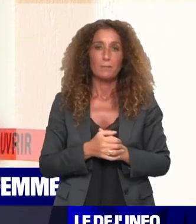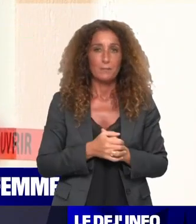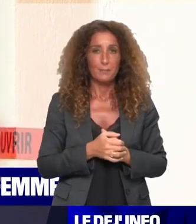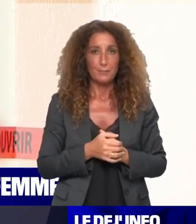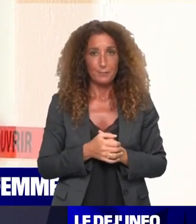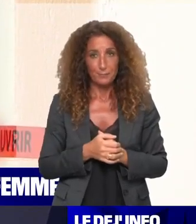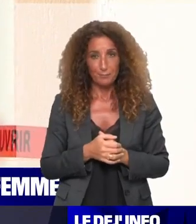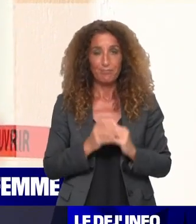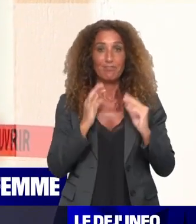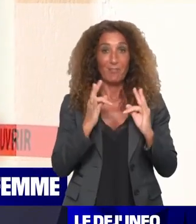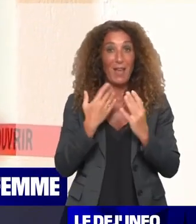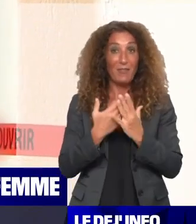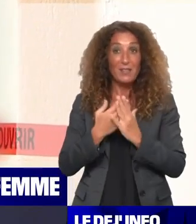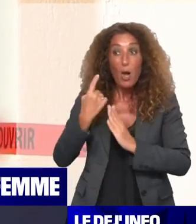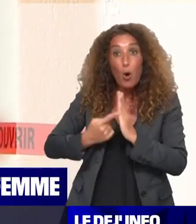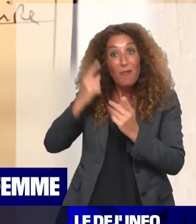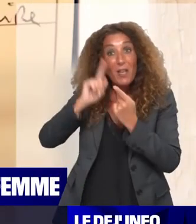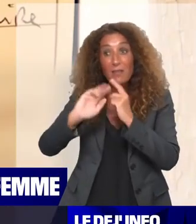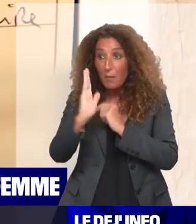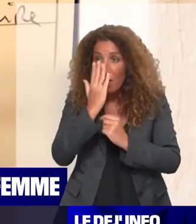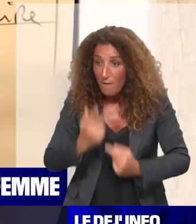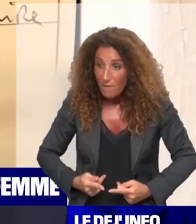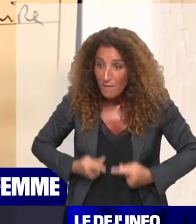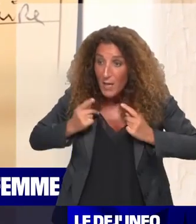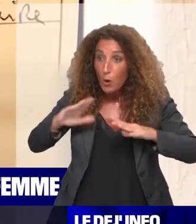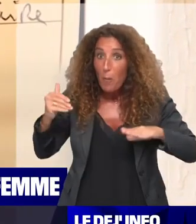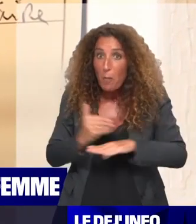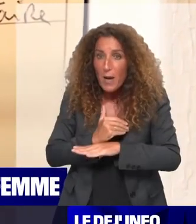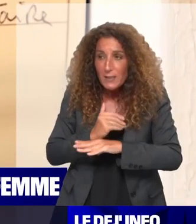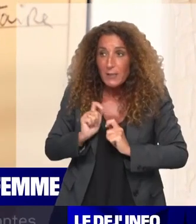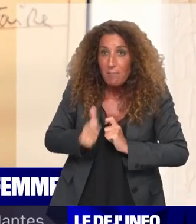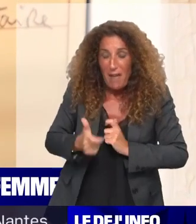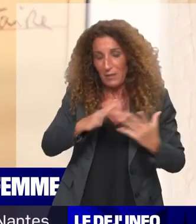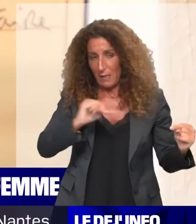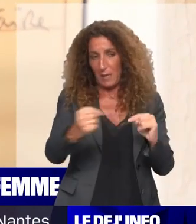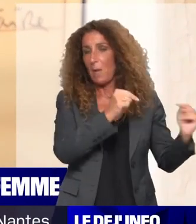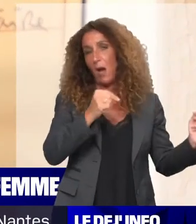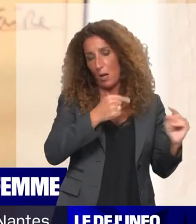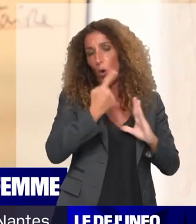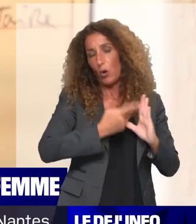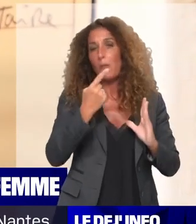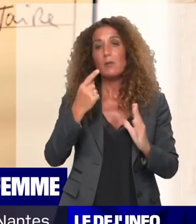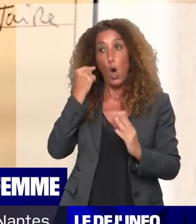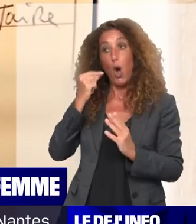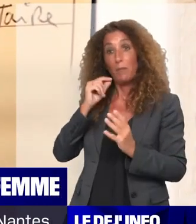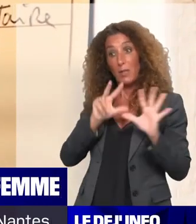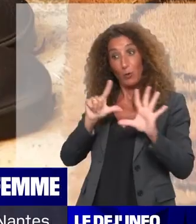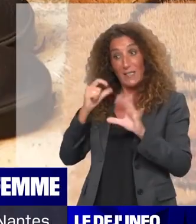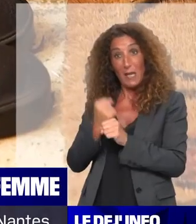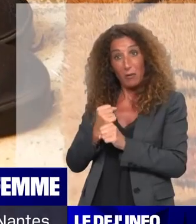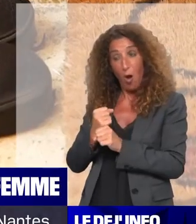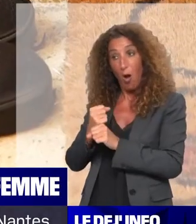C'est une affaire qui relance le débat sur la fin de vie. La semaine dernière, un homme de 87 ans a tué sa femme de 88 ans atteinte d'un cancer.